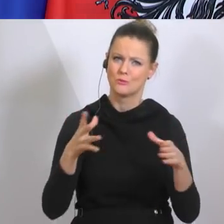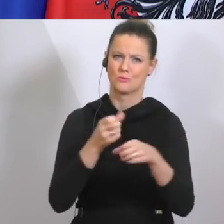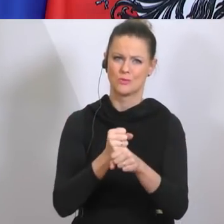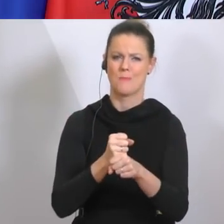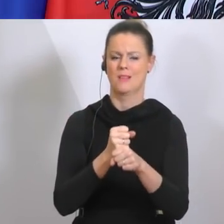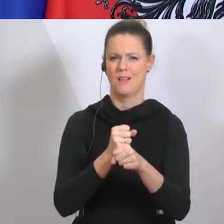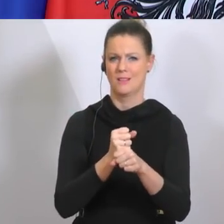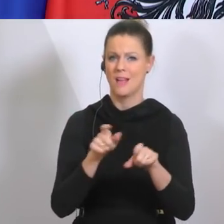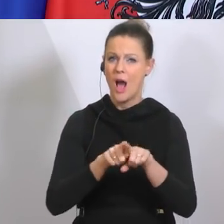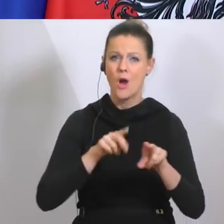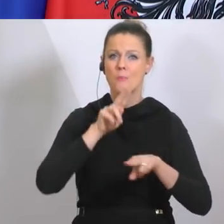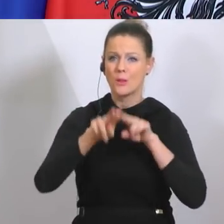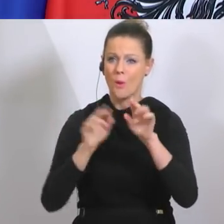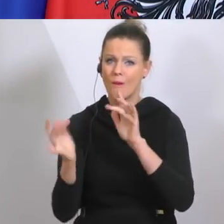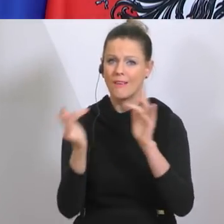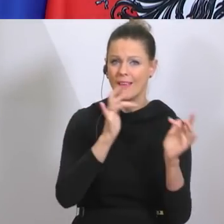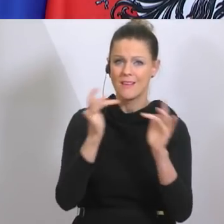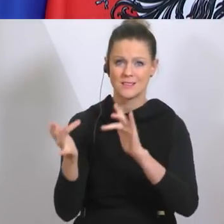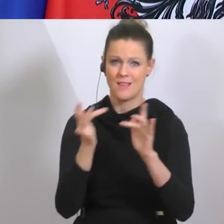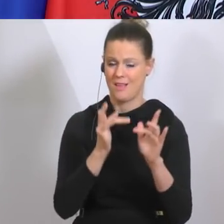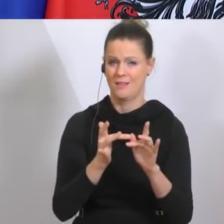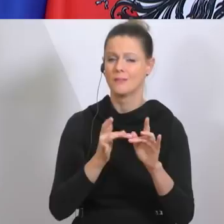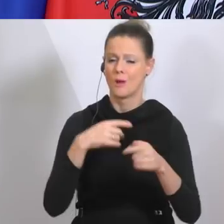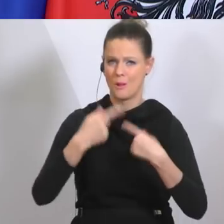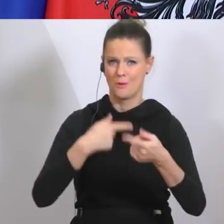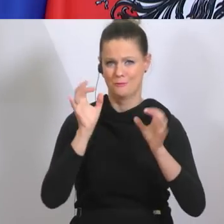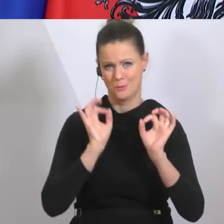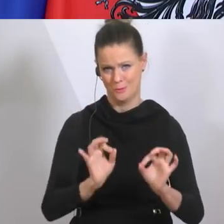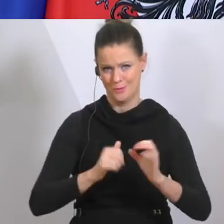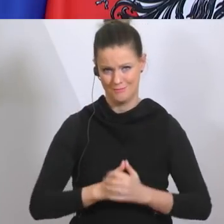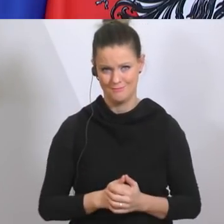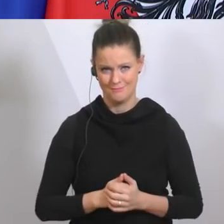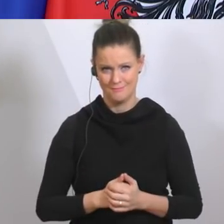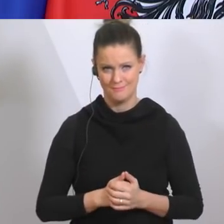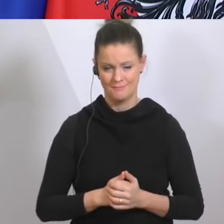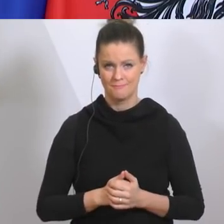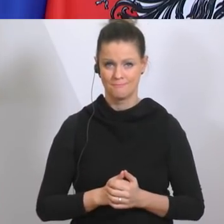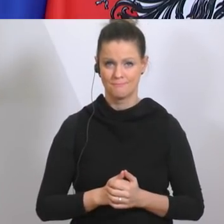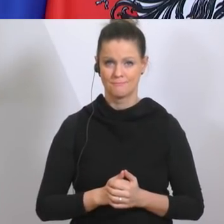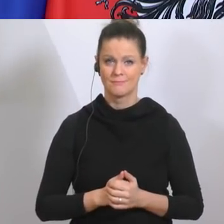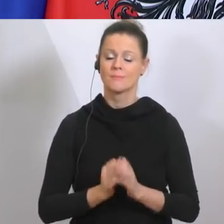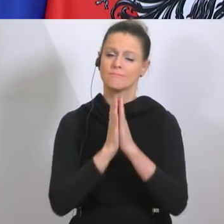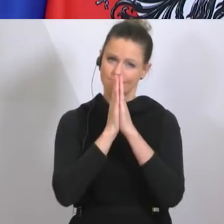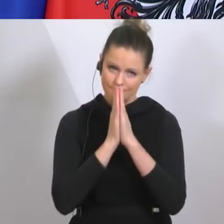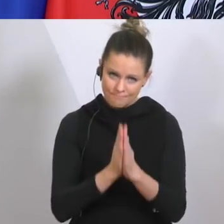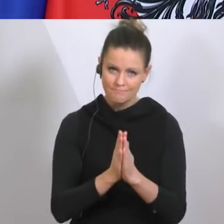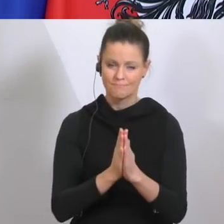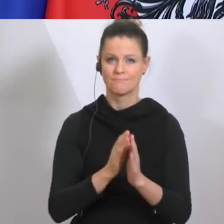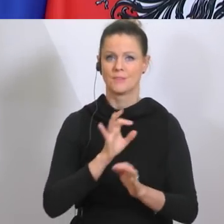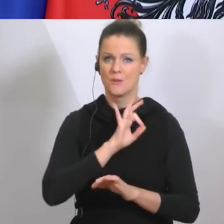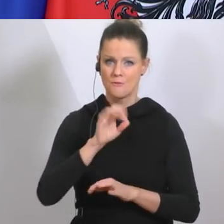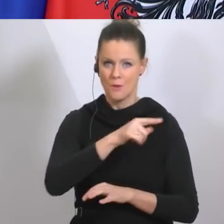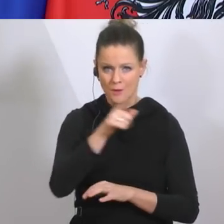auch die Betreuung in der Familie so gut funktioniert. Meine große Bitte an Sie, liebe